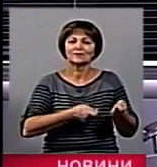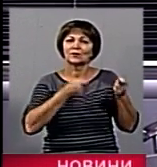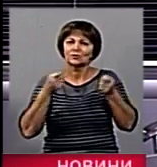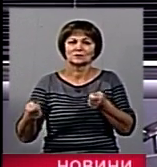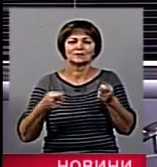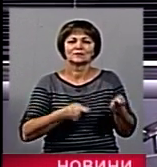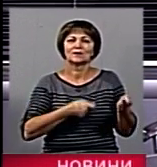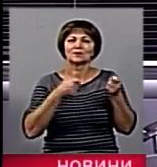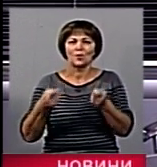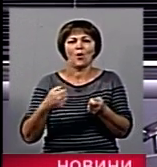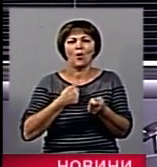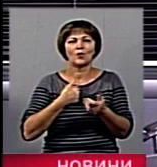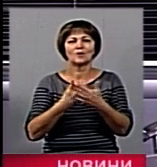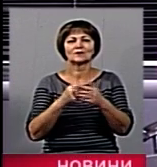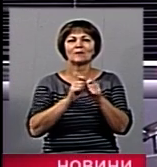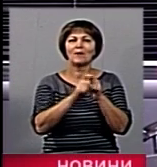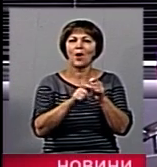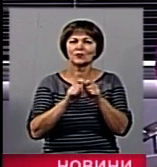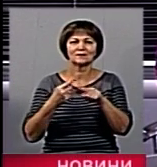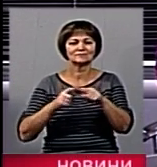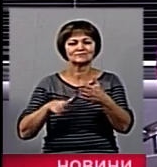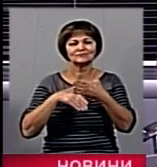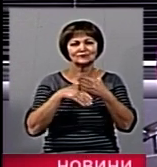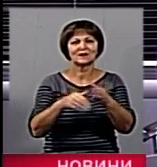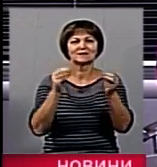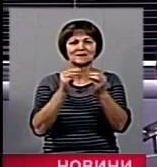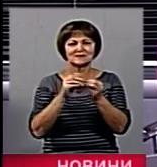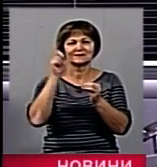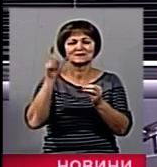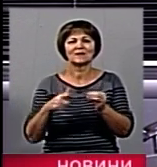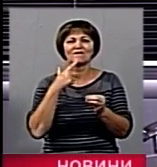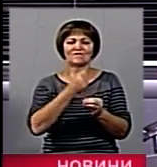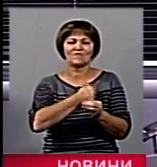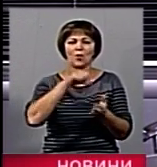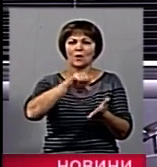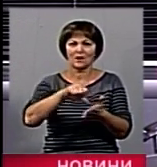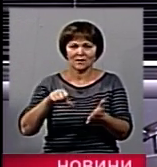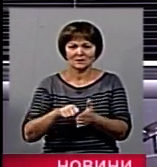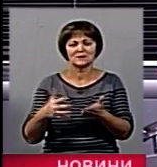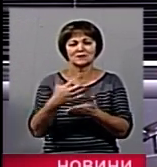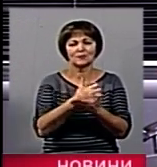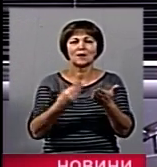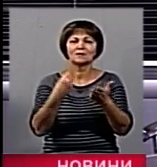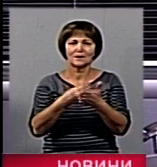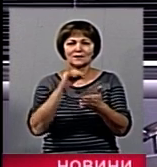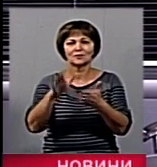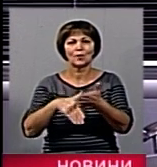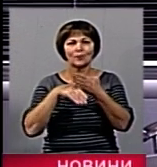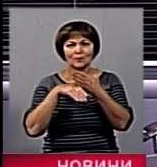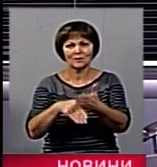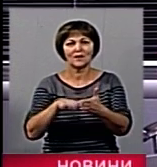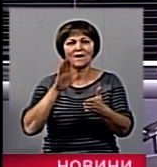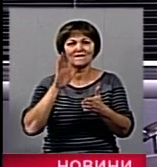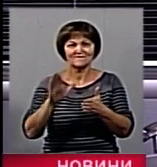чином долучитися до благодійного проєкту. Завдяки акції 10 бійцям антитерористичної операції зібрали кошти та допомогли у